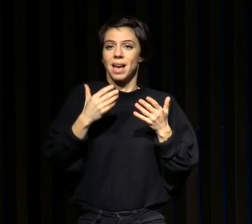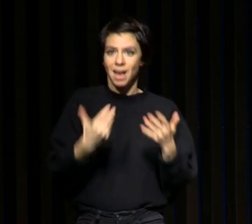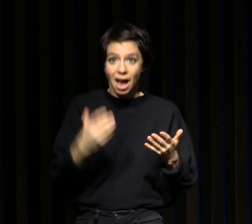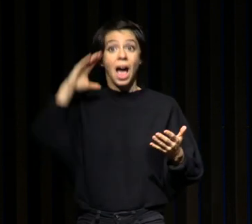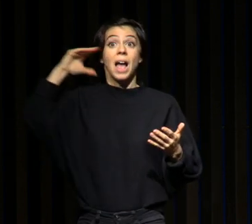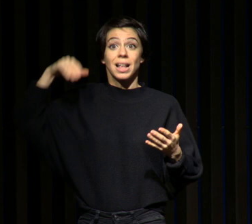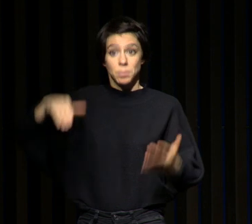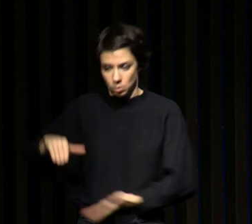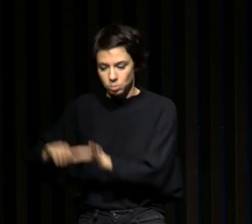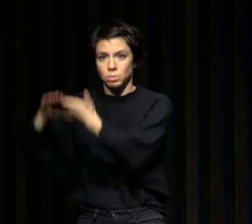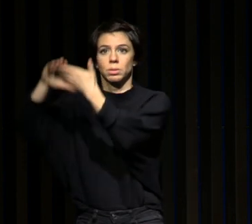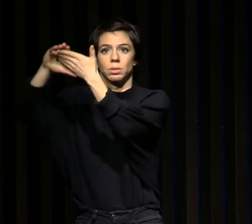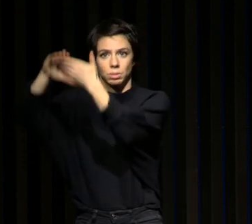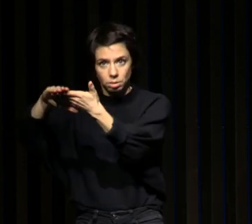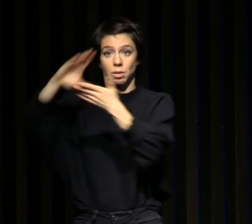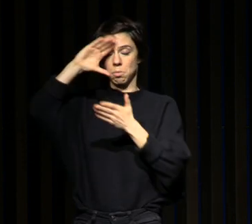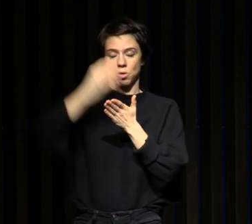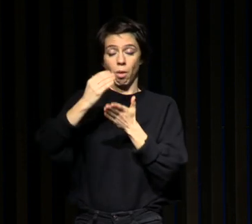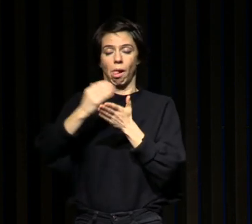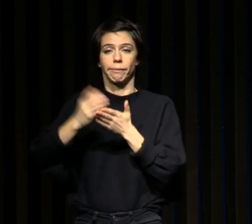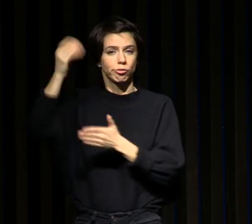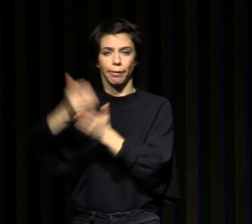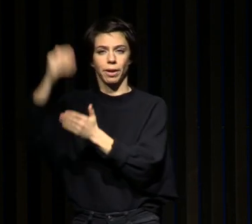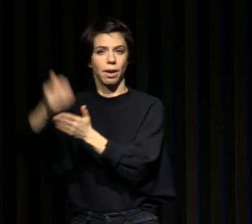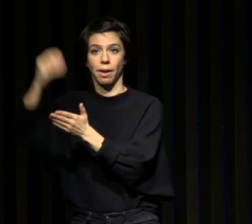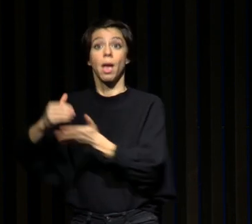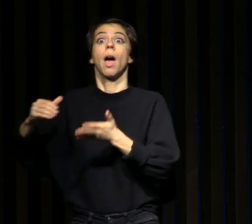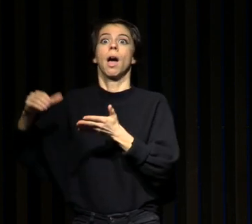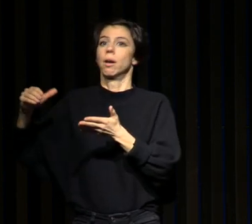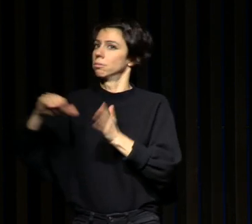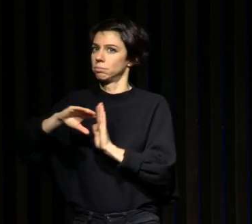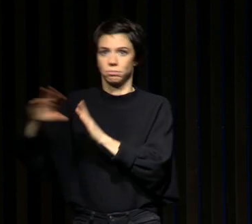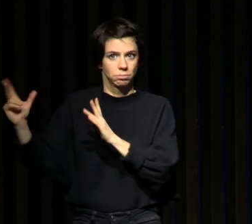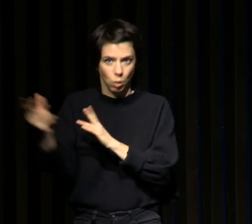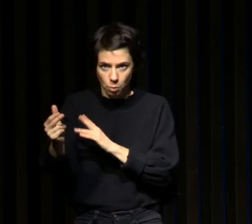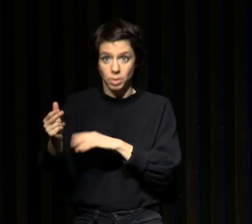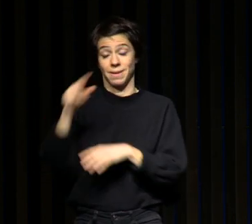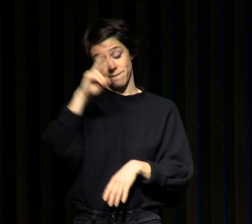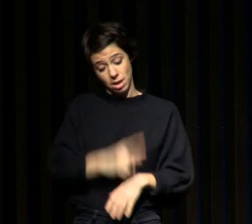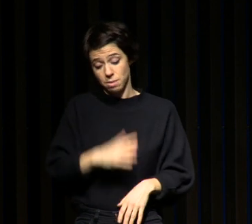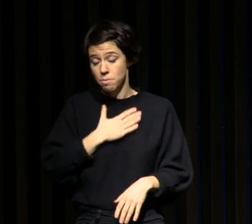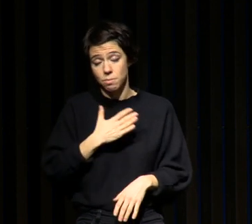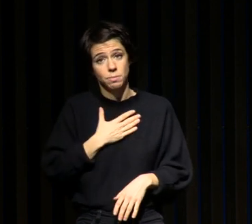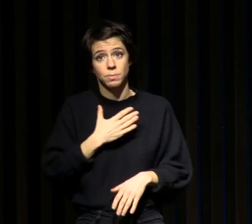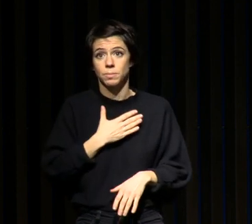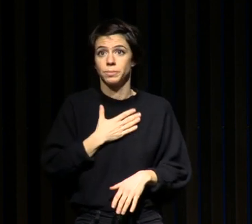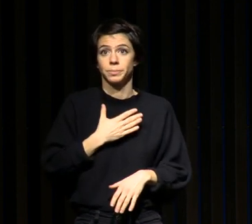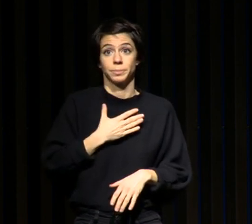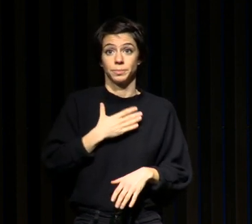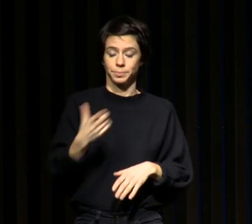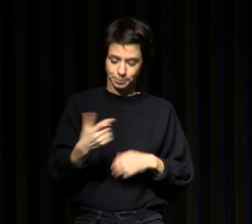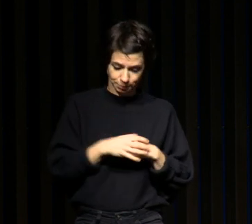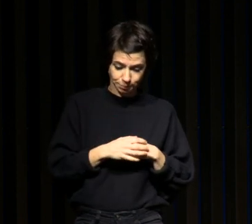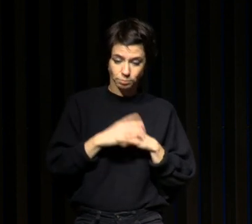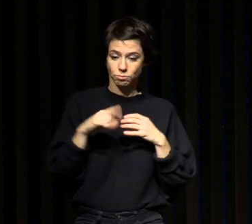la somnolence. Et ça, ça fait partie aussi des leitmotivs que je véhicule dans les travaux